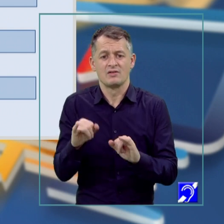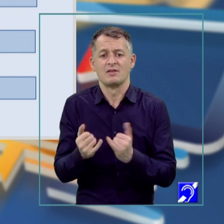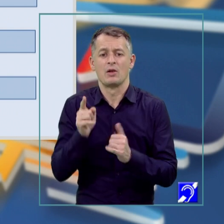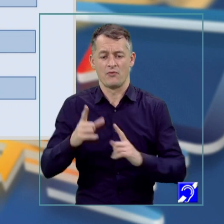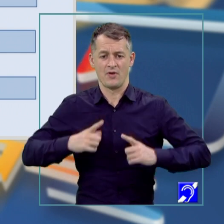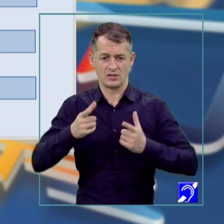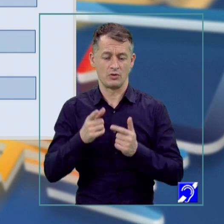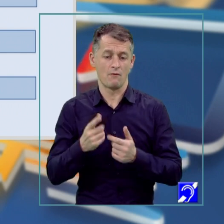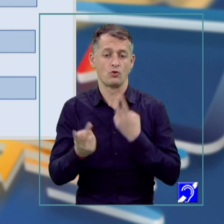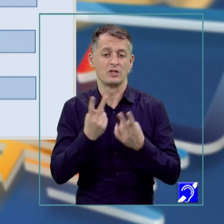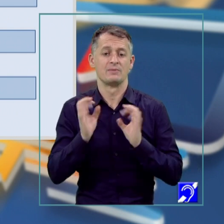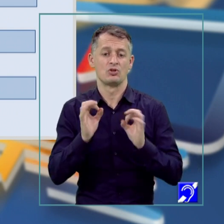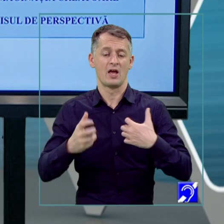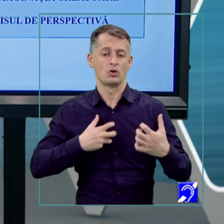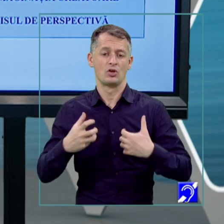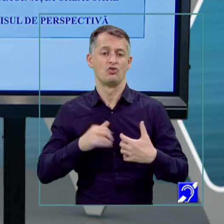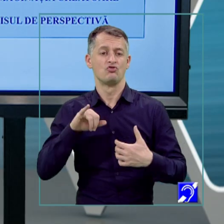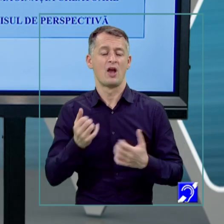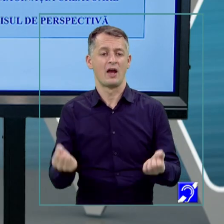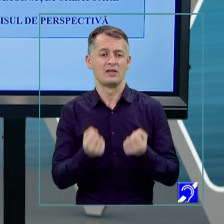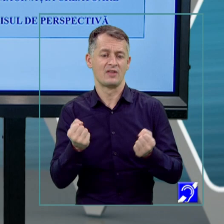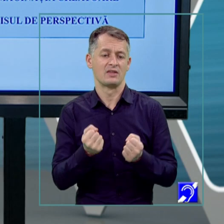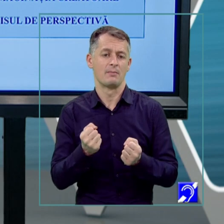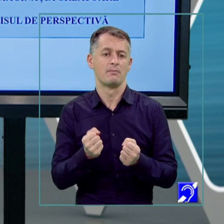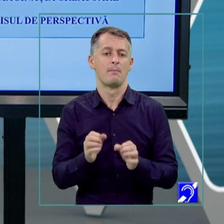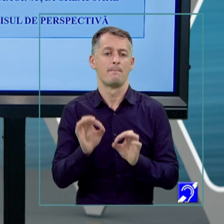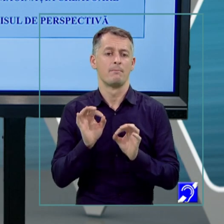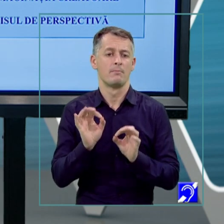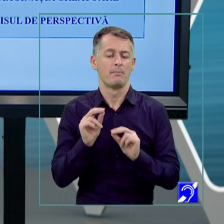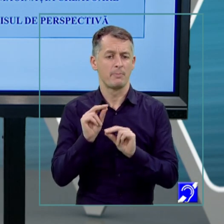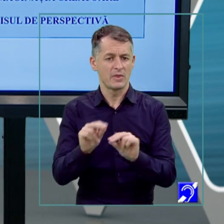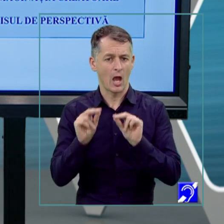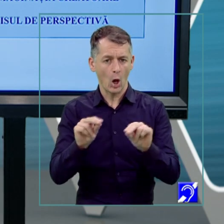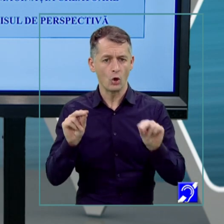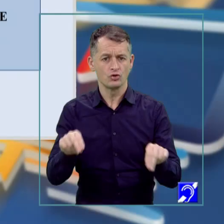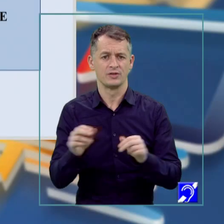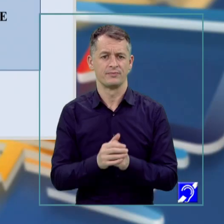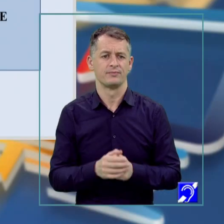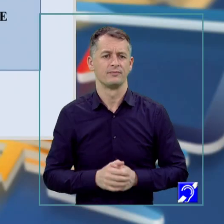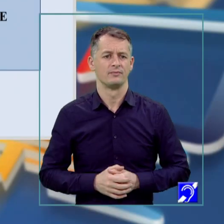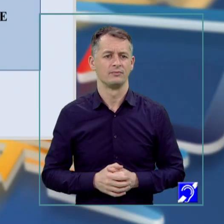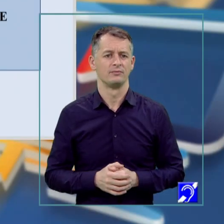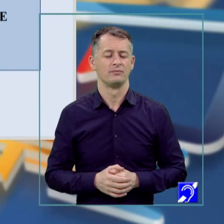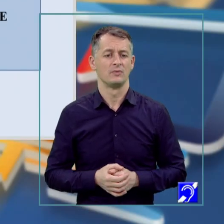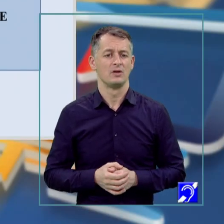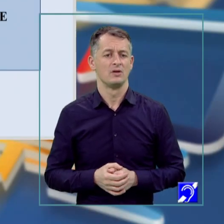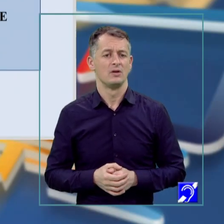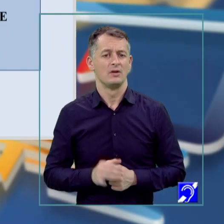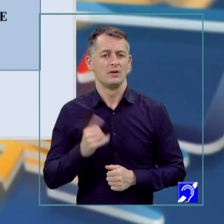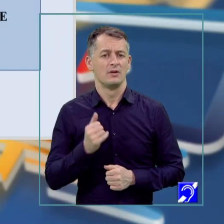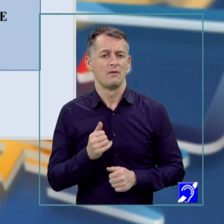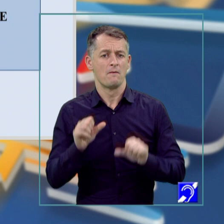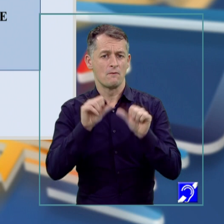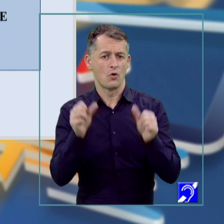în activitatea pedagogică. Formele imaginației au drept criteriu de clasificare, absența sau prezența